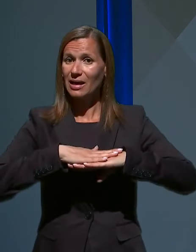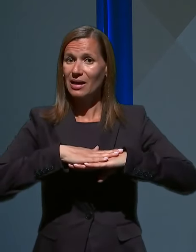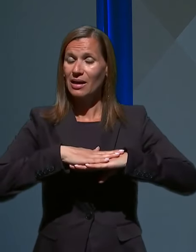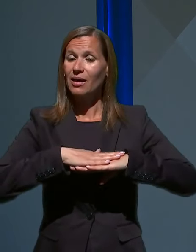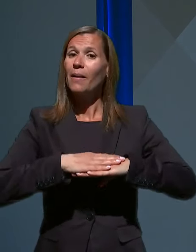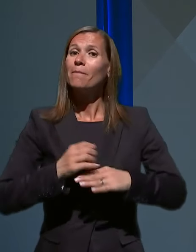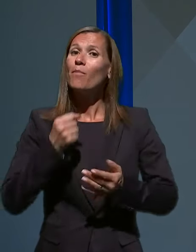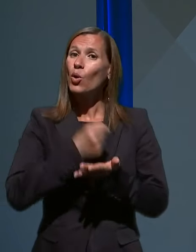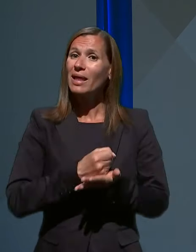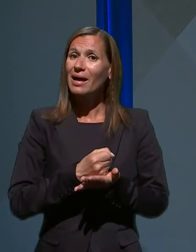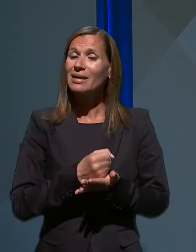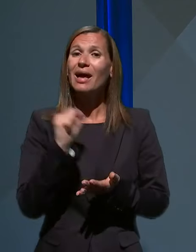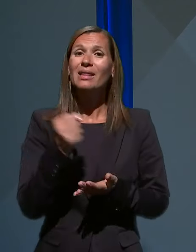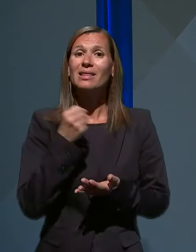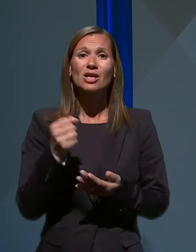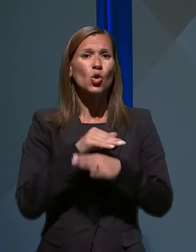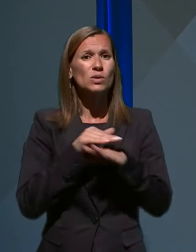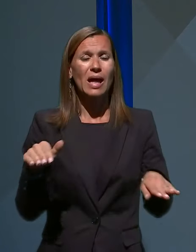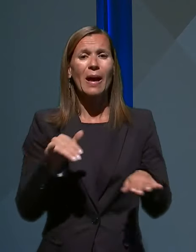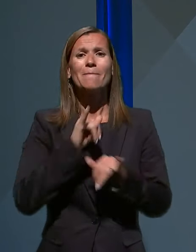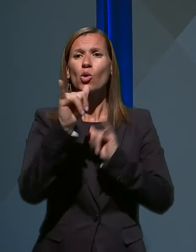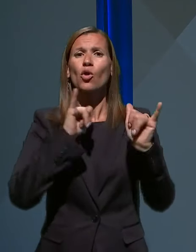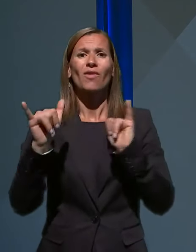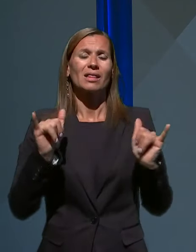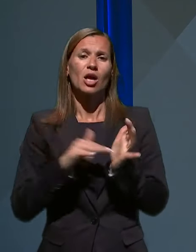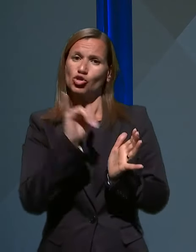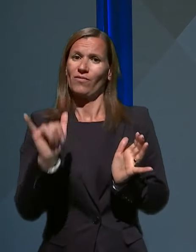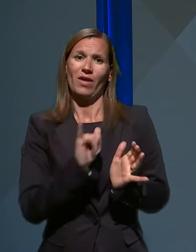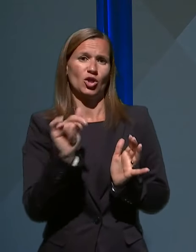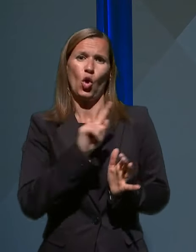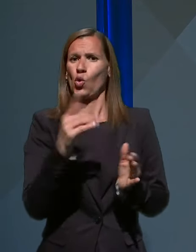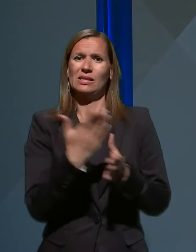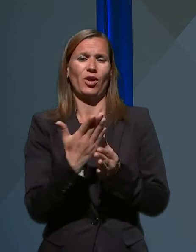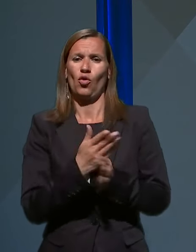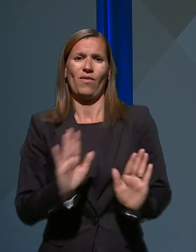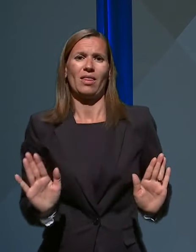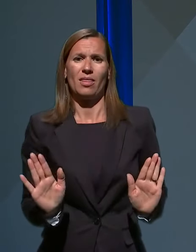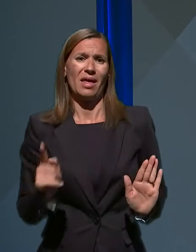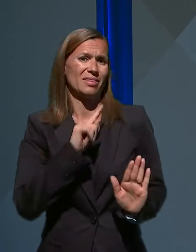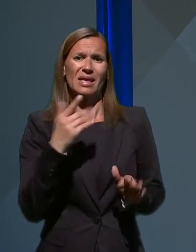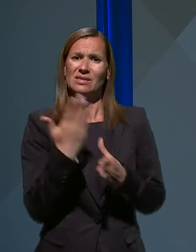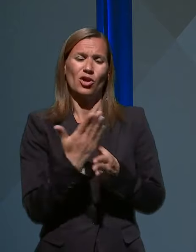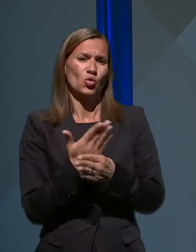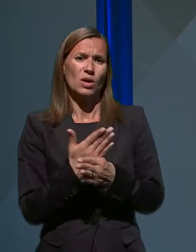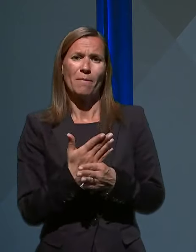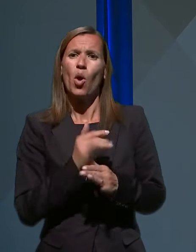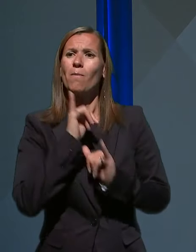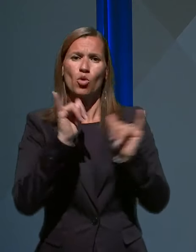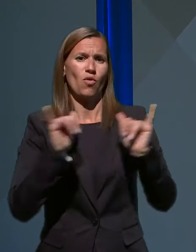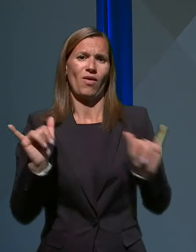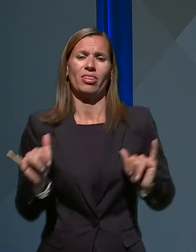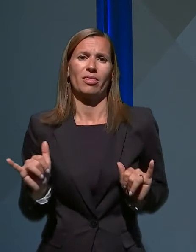povdarja, da so vsa potovanja še vedno odsvetovana, odsvetujemo vsa potovanja.